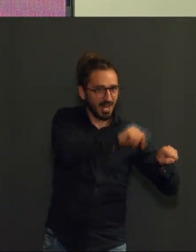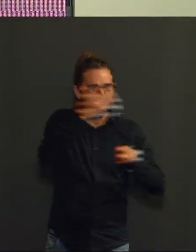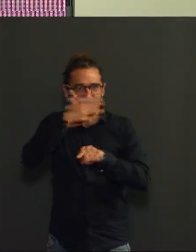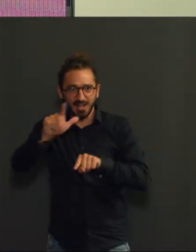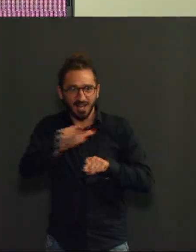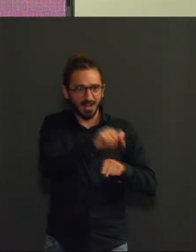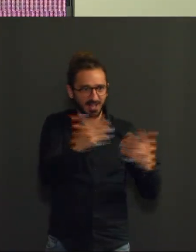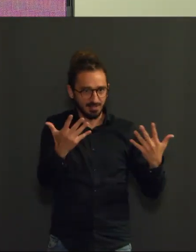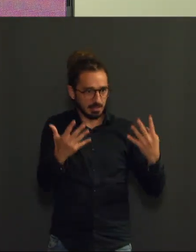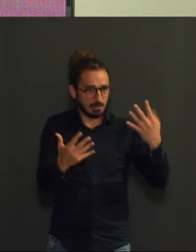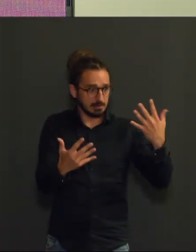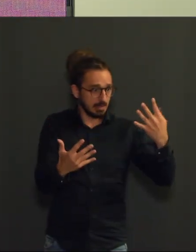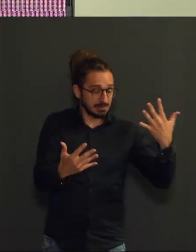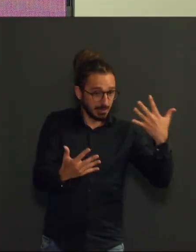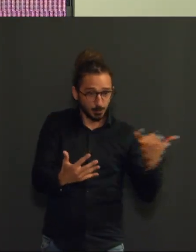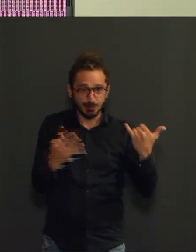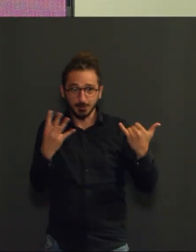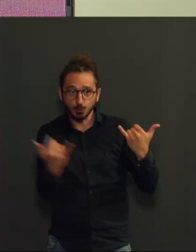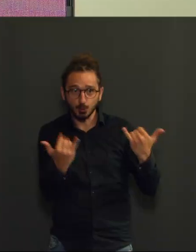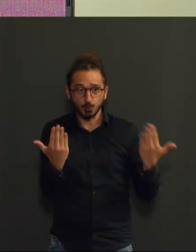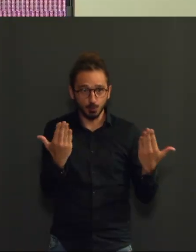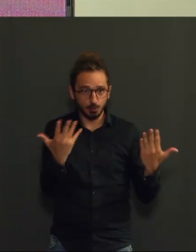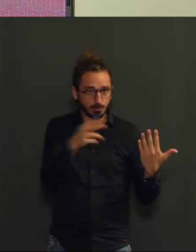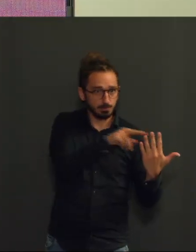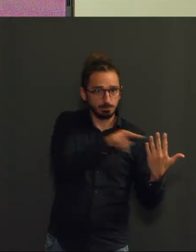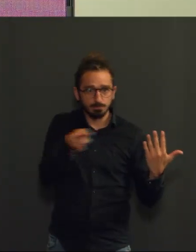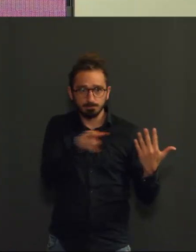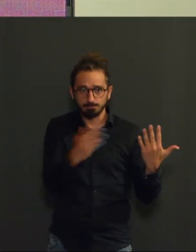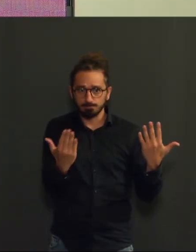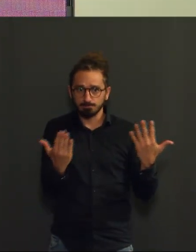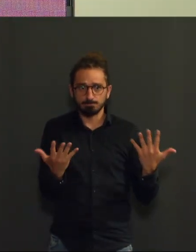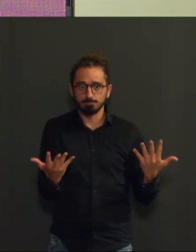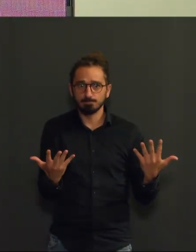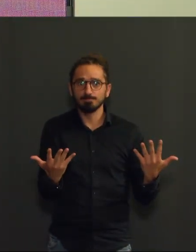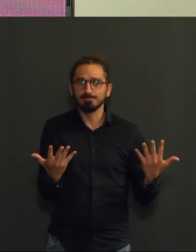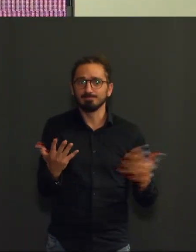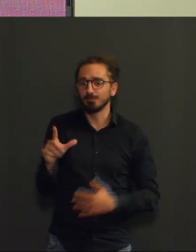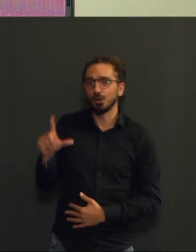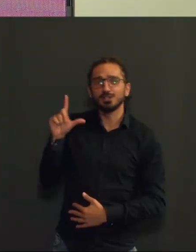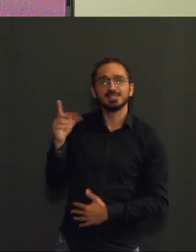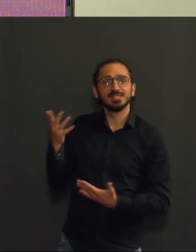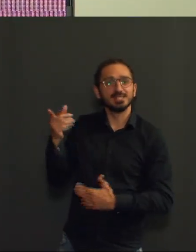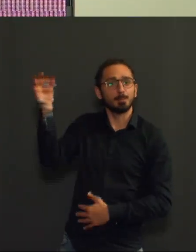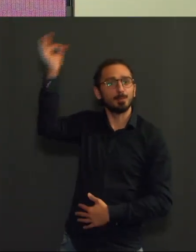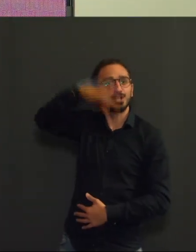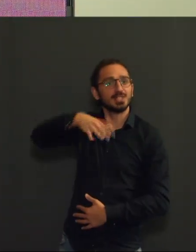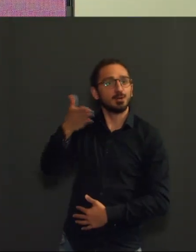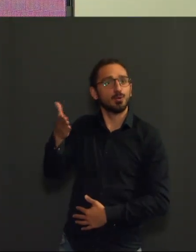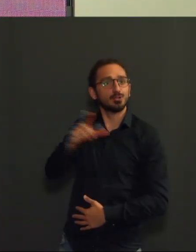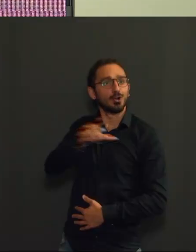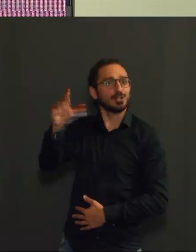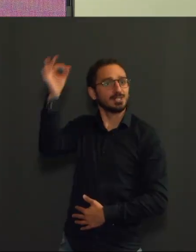quatre jours. sait que le jour de congé, en l'occurrence ici, le lundi de Pentecôte, y a moins de tests qui sont pratiqués, souvent dans